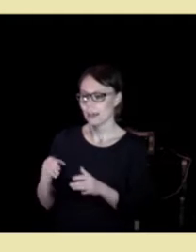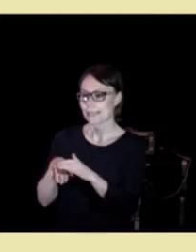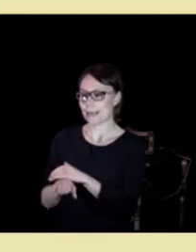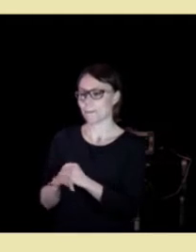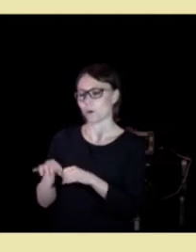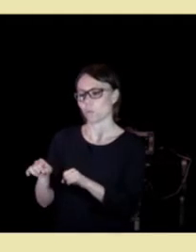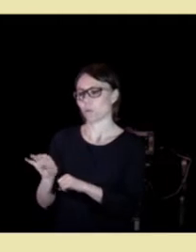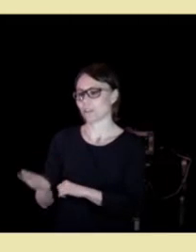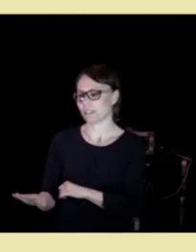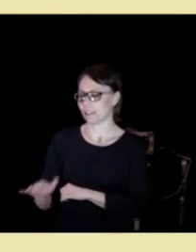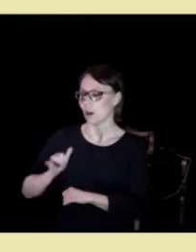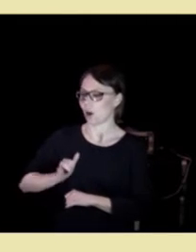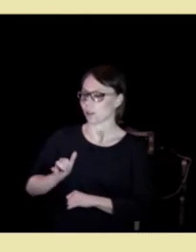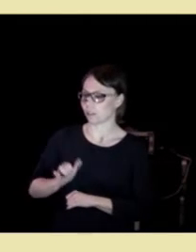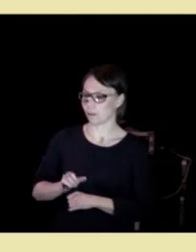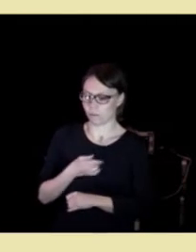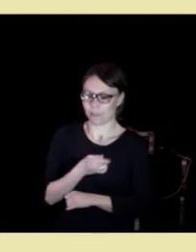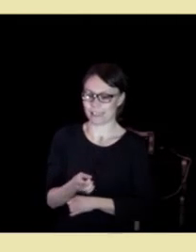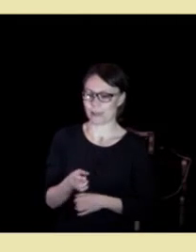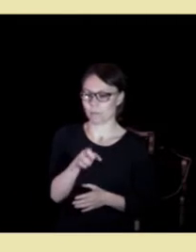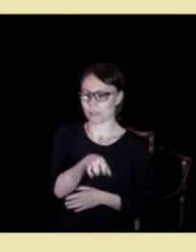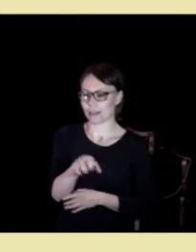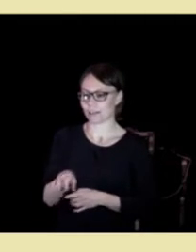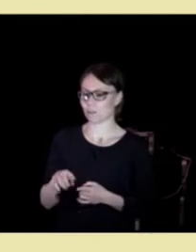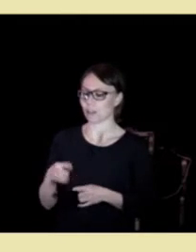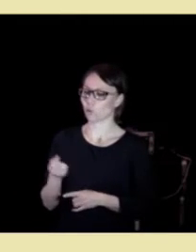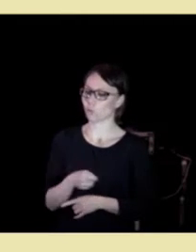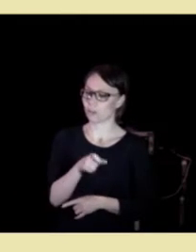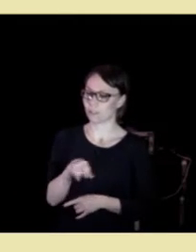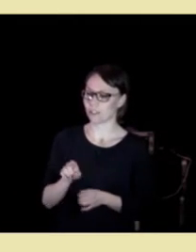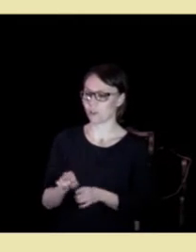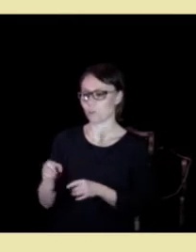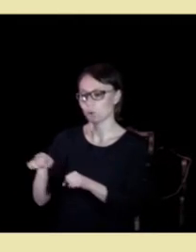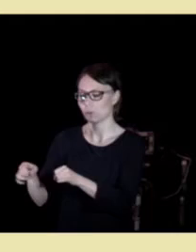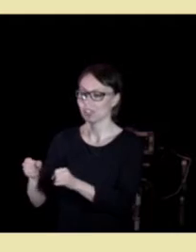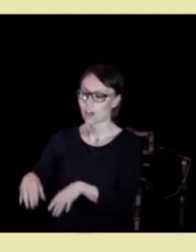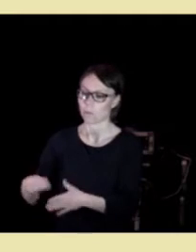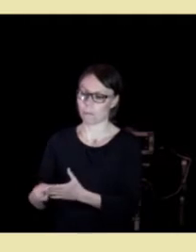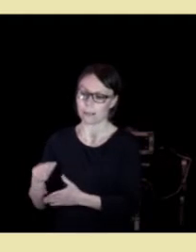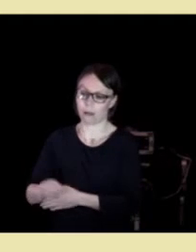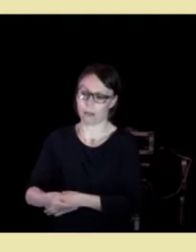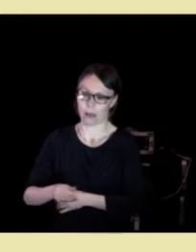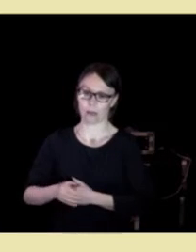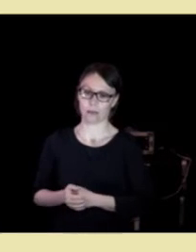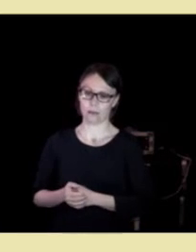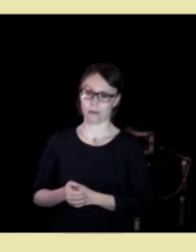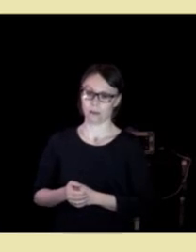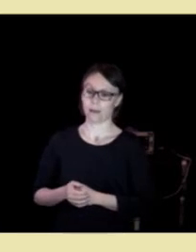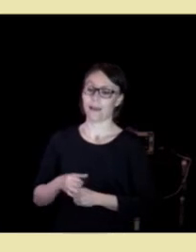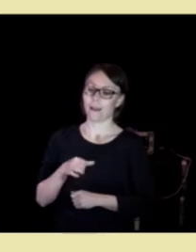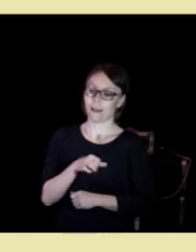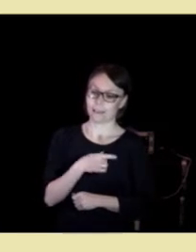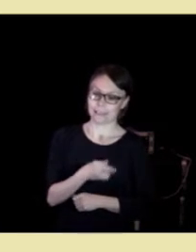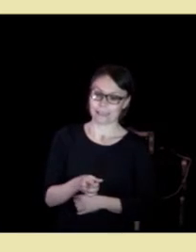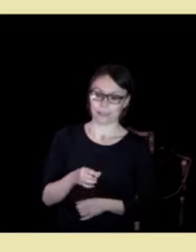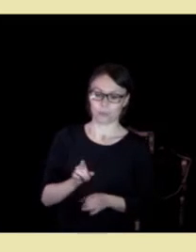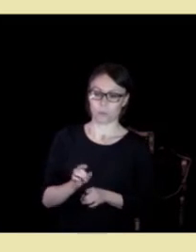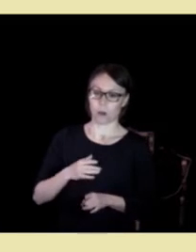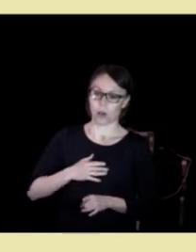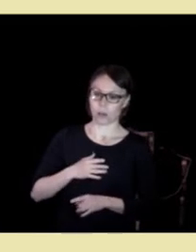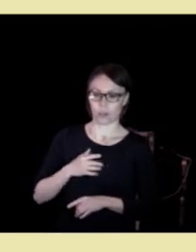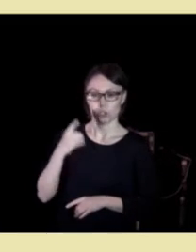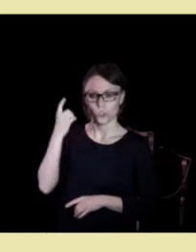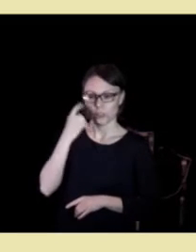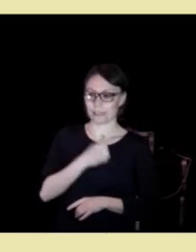disse pasientene. Men det var noen pasienter kommunen slapp å betale for. de med psykiske lidelser og